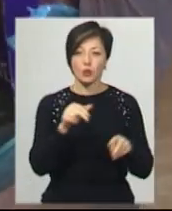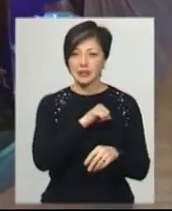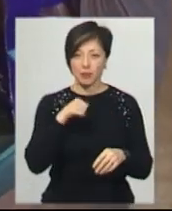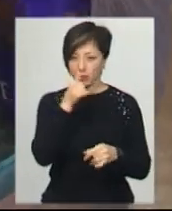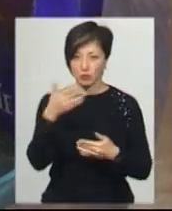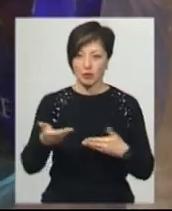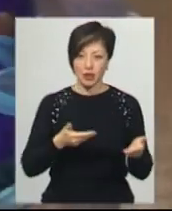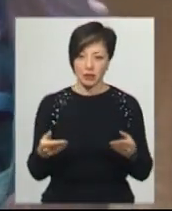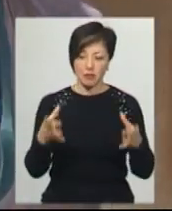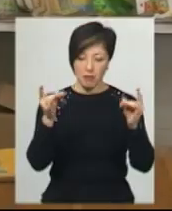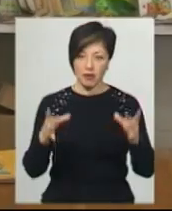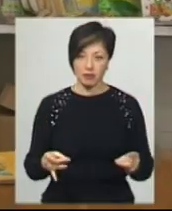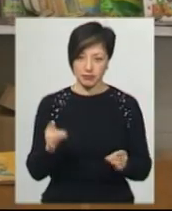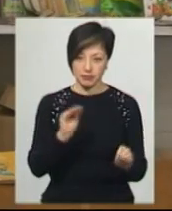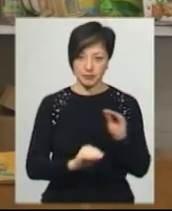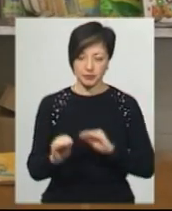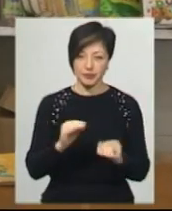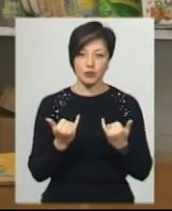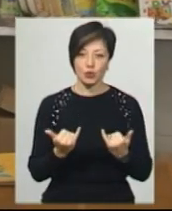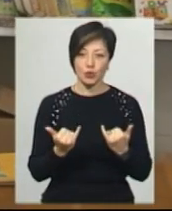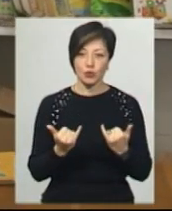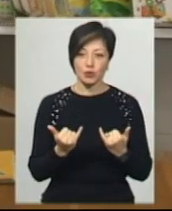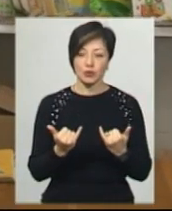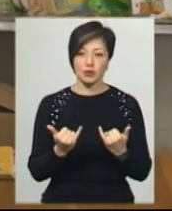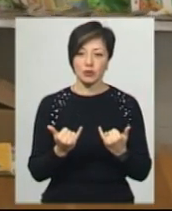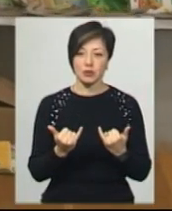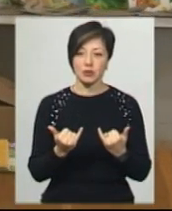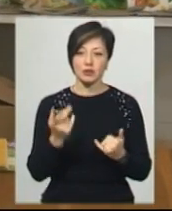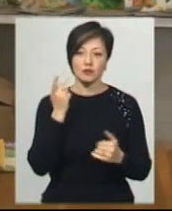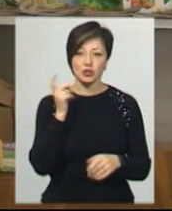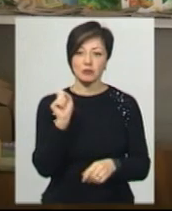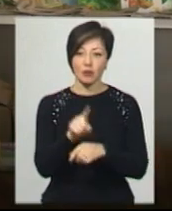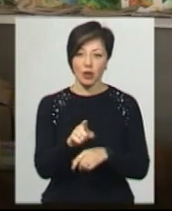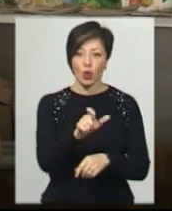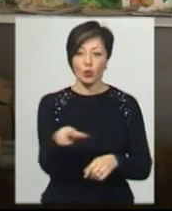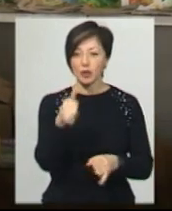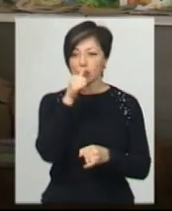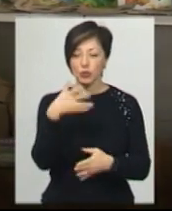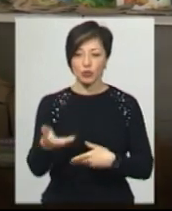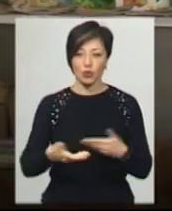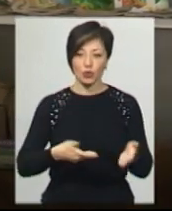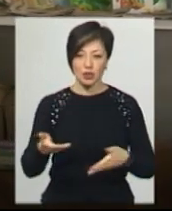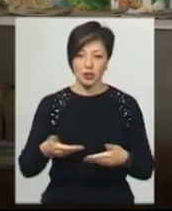також зібрали продуктові набори. Супутні товари, обов'язково, замовляю категорії, яка не може